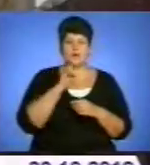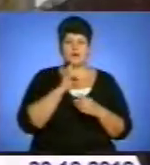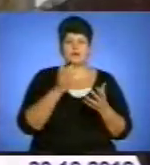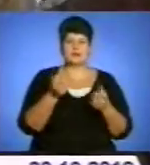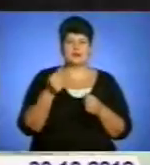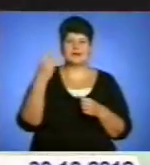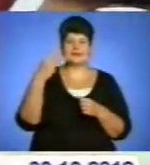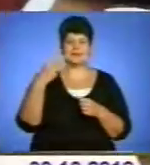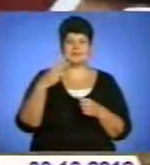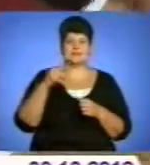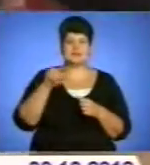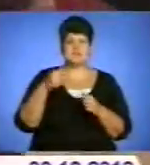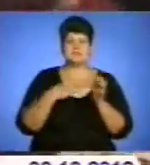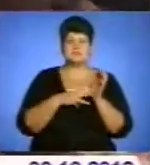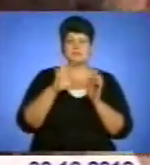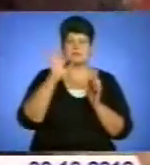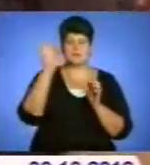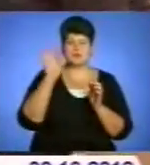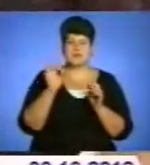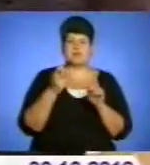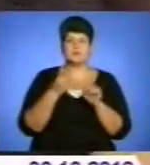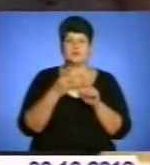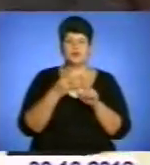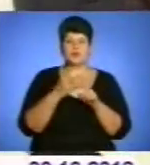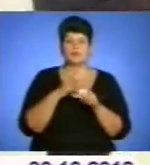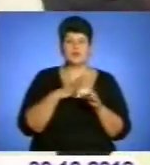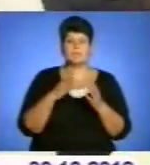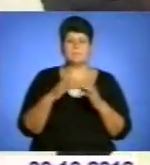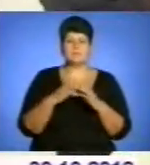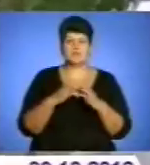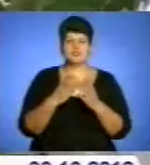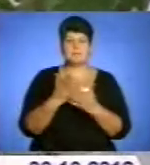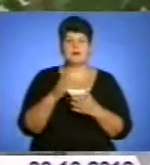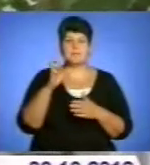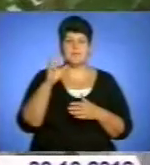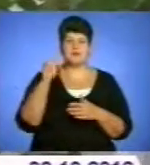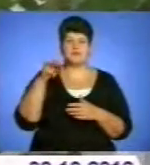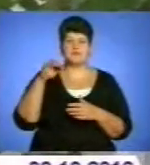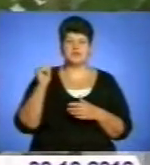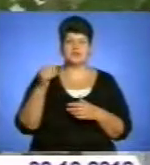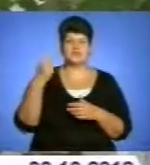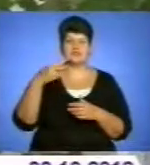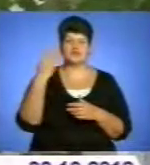,85%. Другою стала політична партія «Всеукраїнське об'єднання «Батьківщина» 24